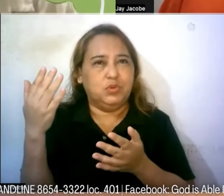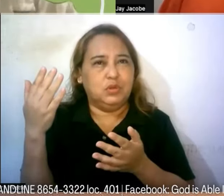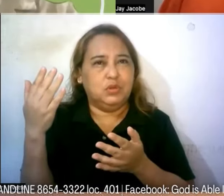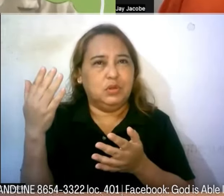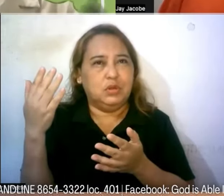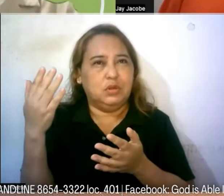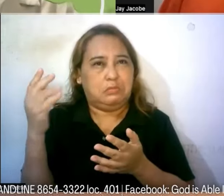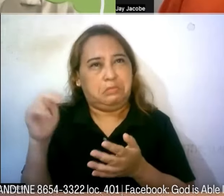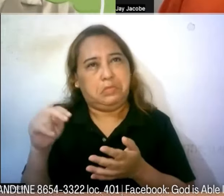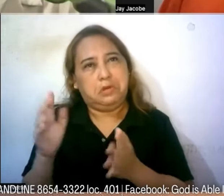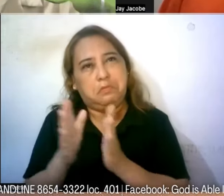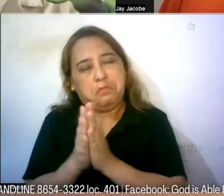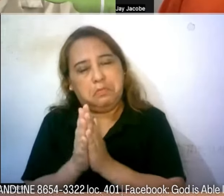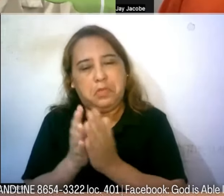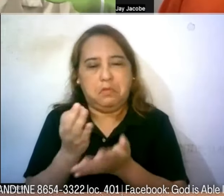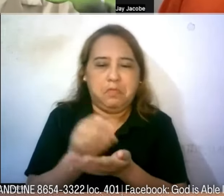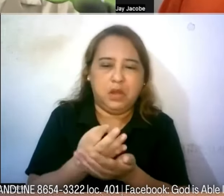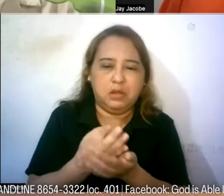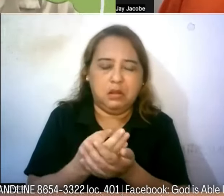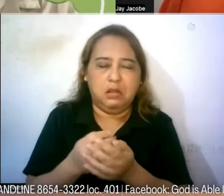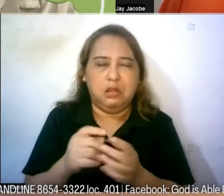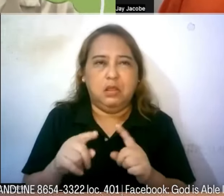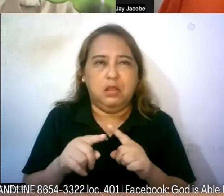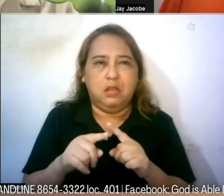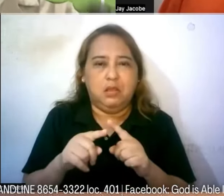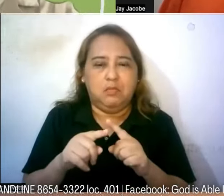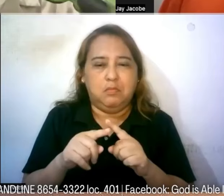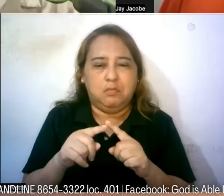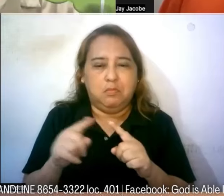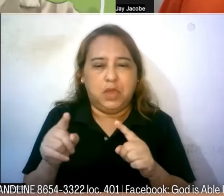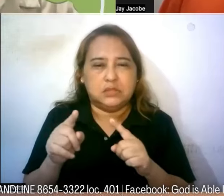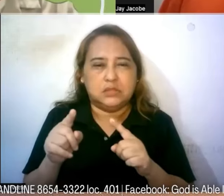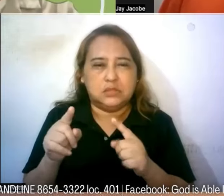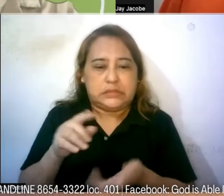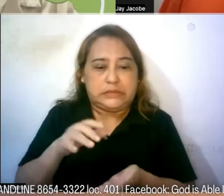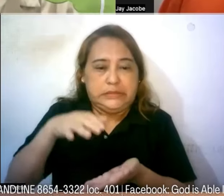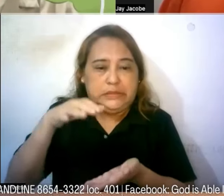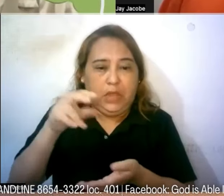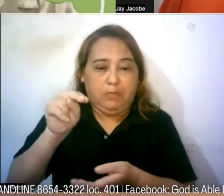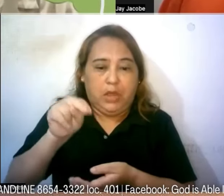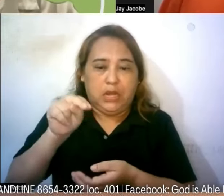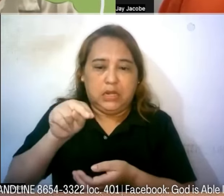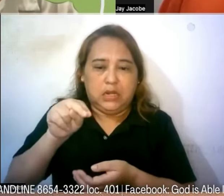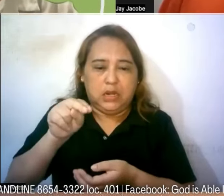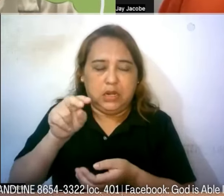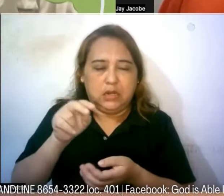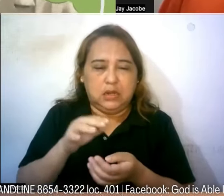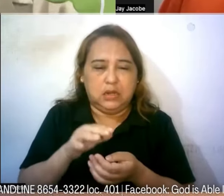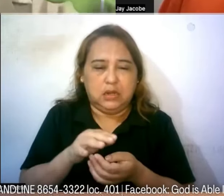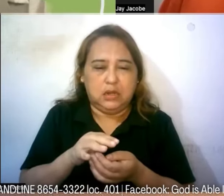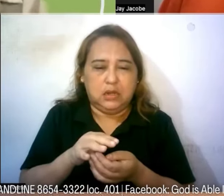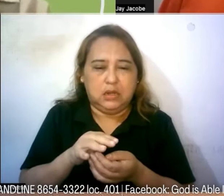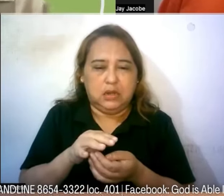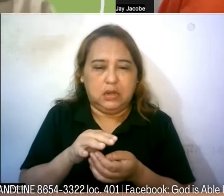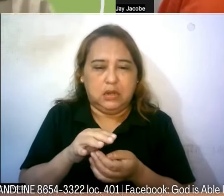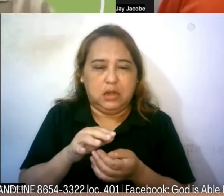prayer opera pero naging particular yung need na to umangat yung need na to nung meron ka ng ganun karanasan